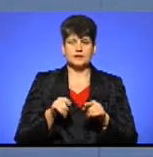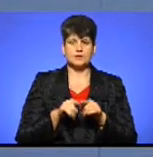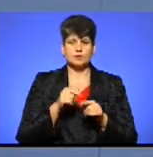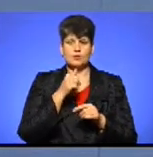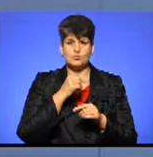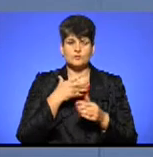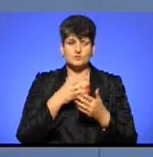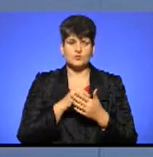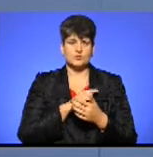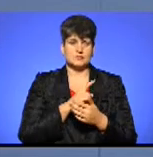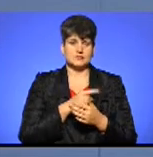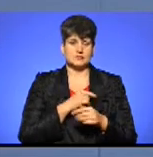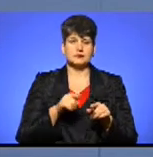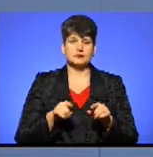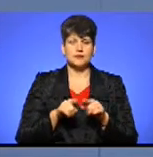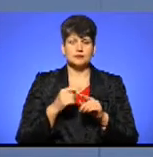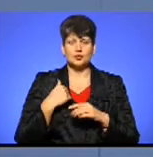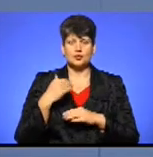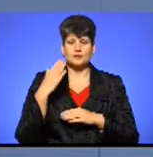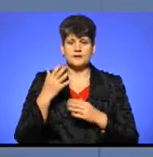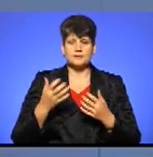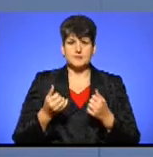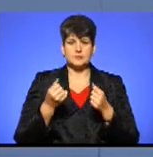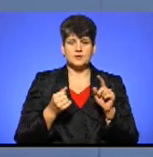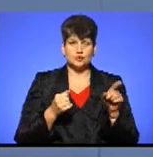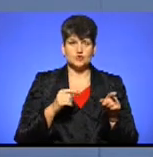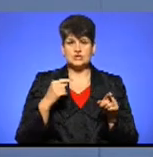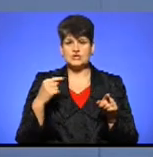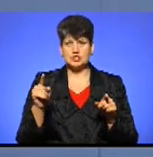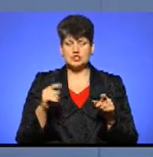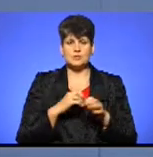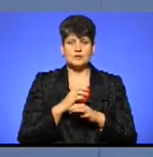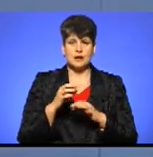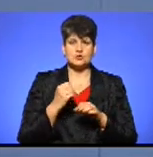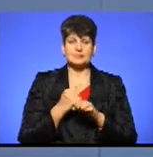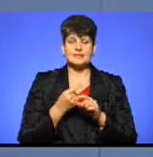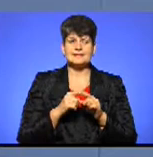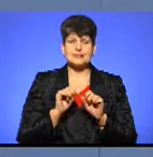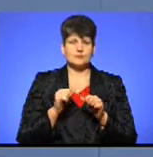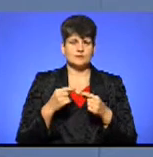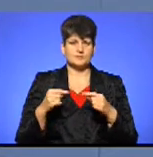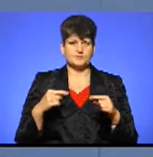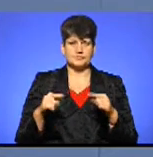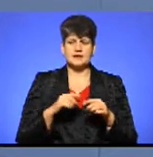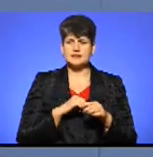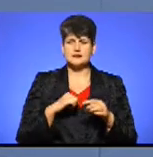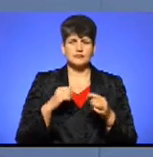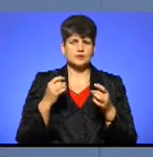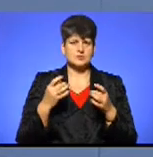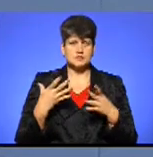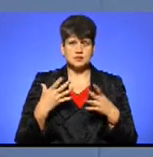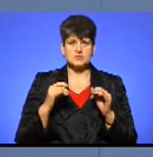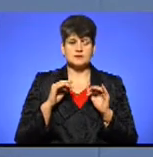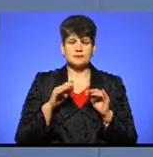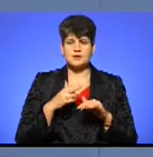свої зусилля, тобто теж проголосувати, підтримати той чи інший проєкт. Зробити це можна кількома шляхами. Найпростіший спосіб для